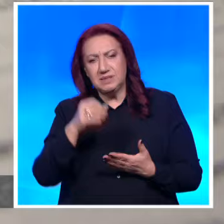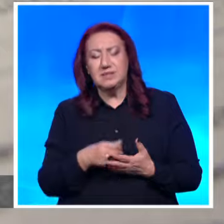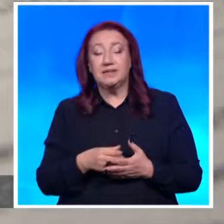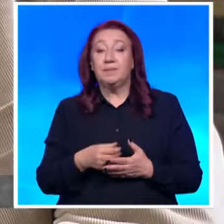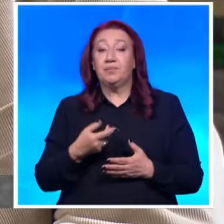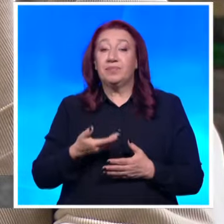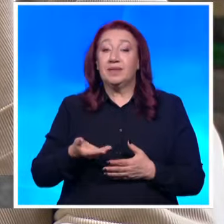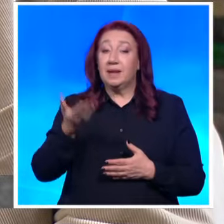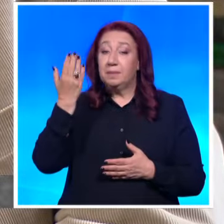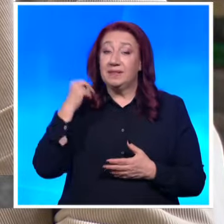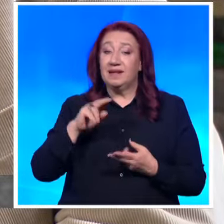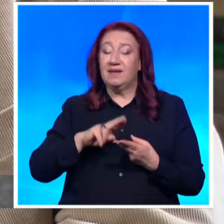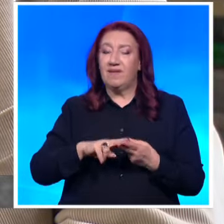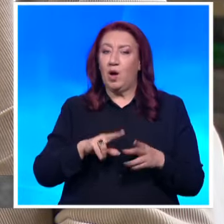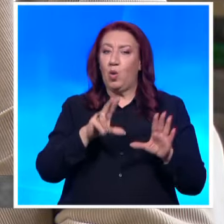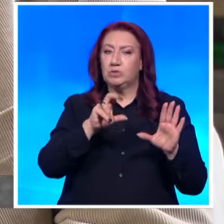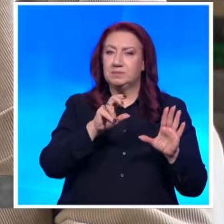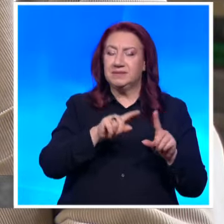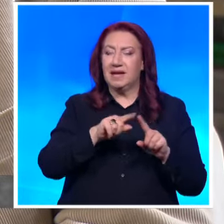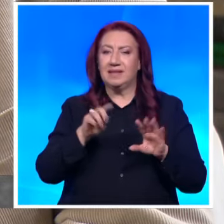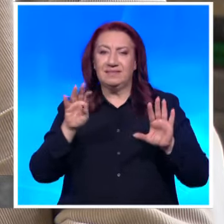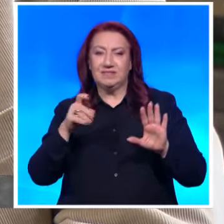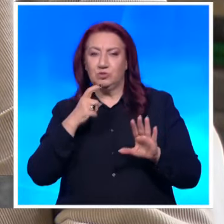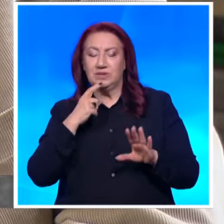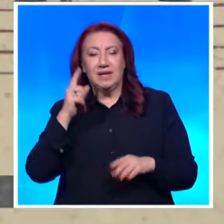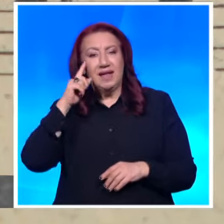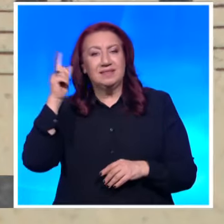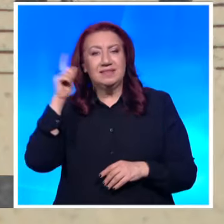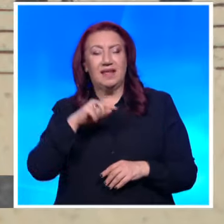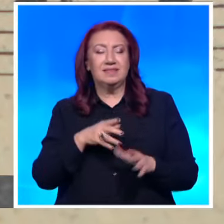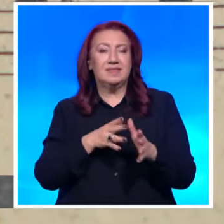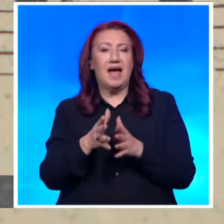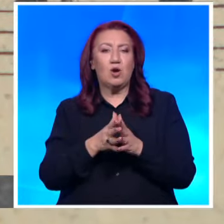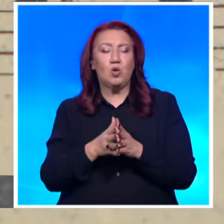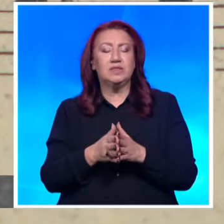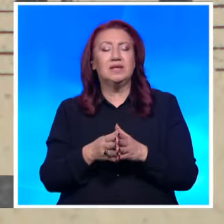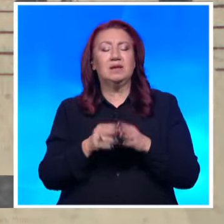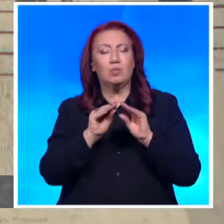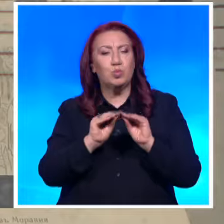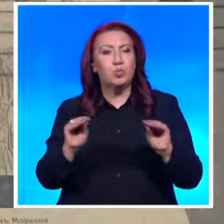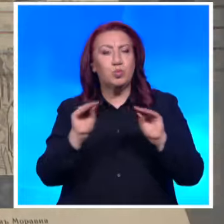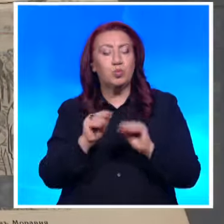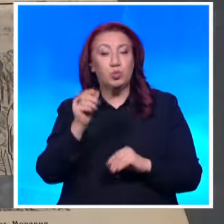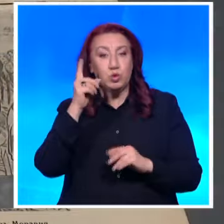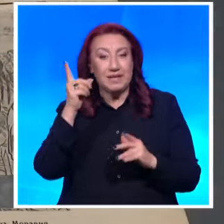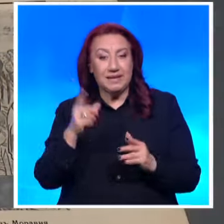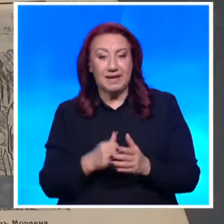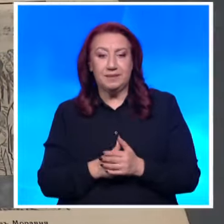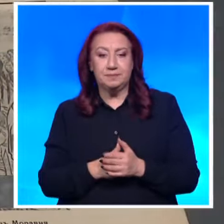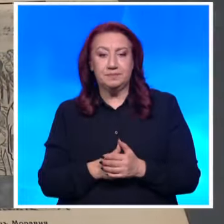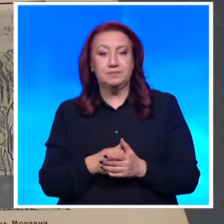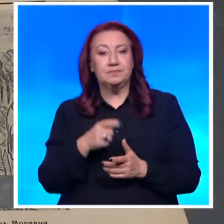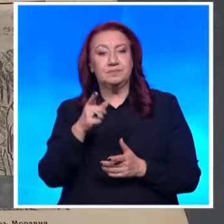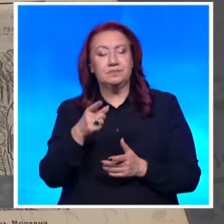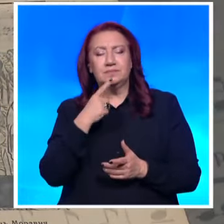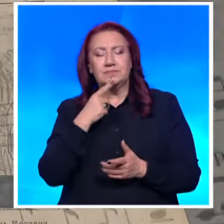миналия век е бил нещо като сегашния ден на народните водители. В изданието от 1936 година е публикуван хим,